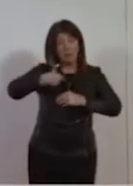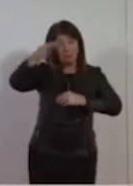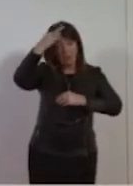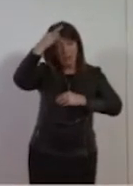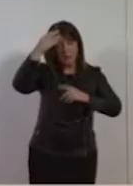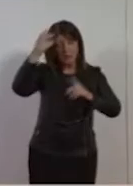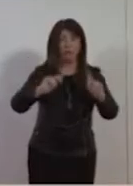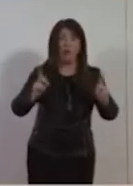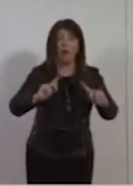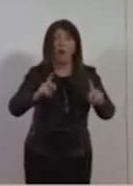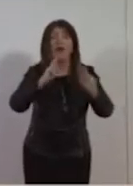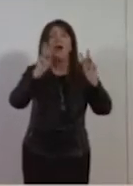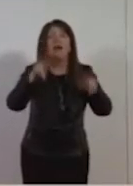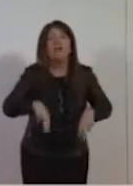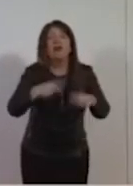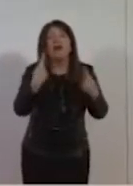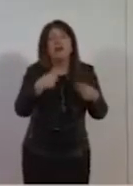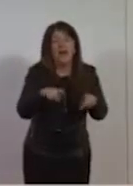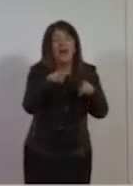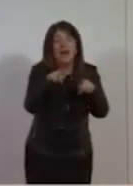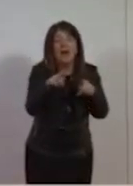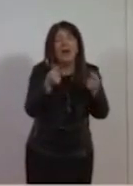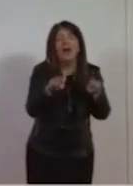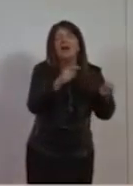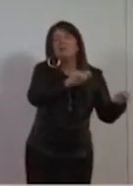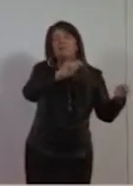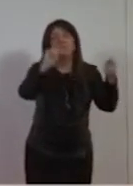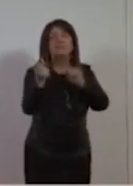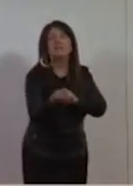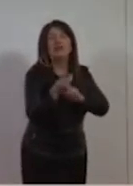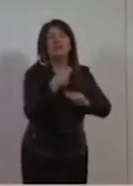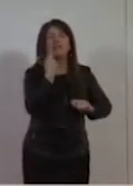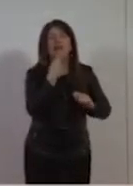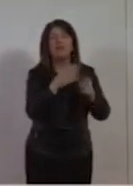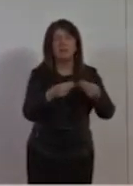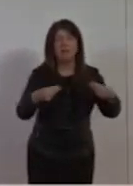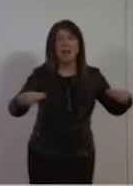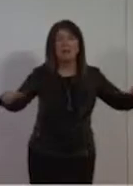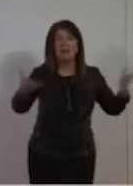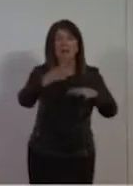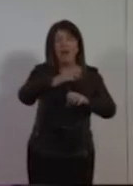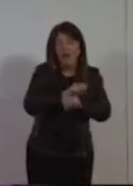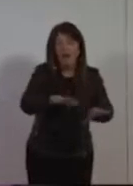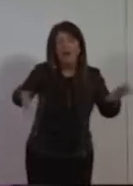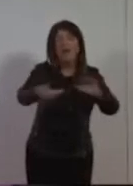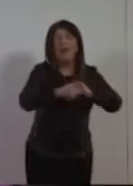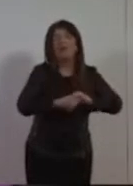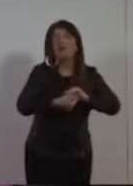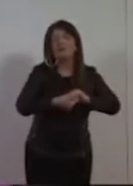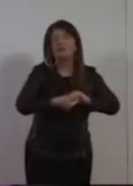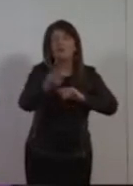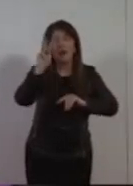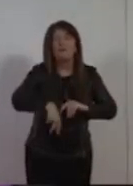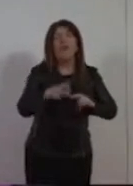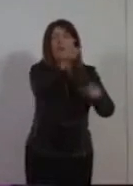profondamente cambiato gli interessi materiali nella società e i comportamenti delle persone. E se hai 10